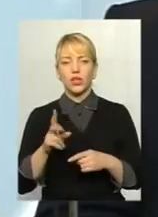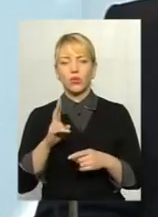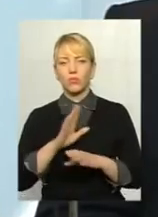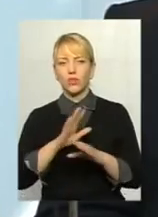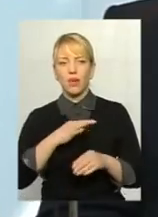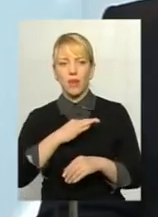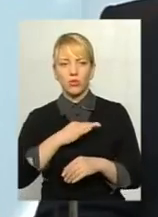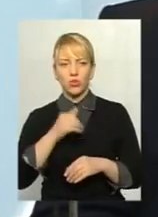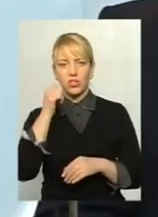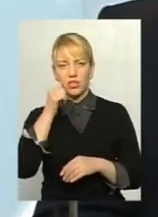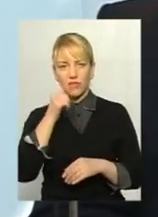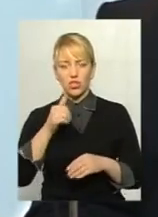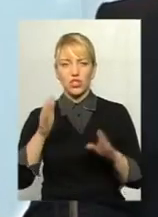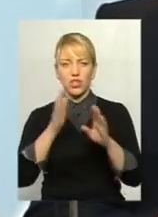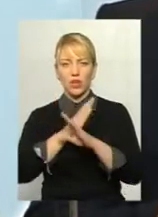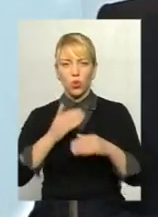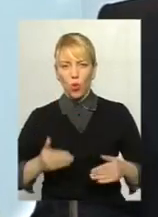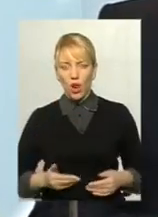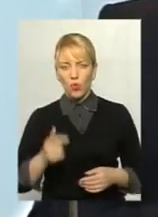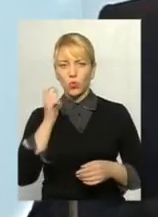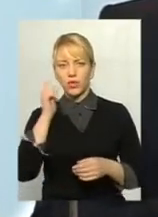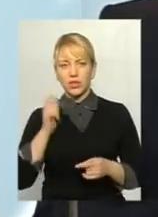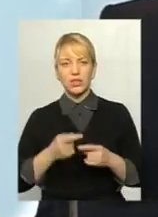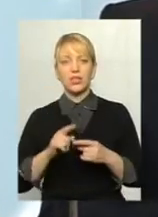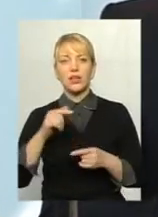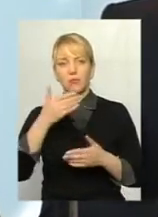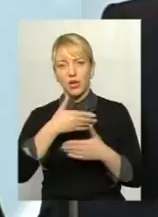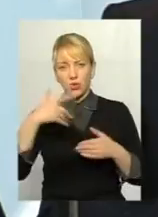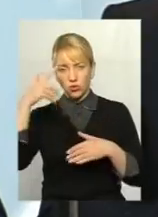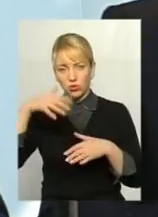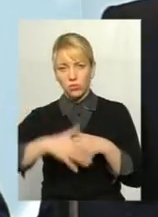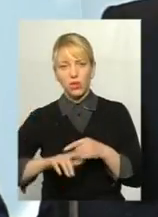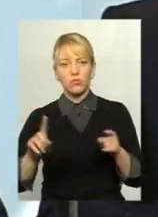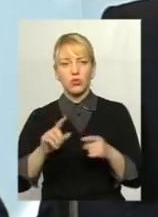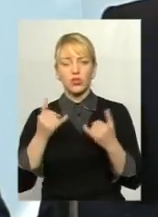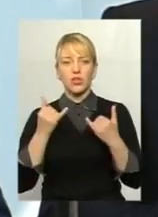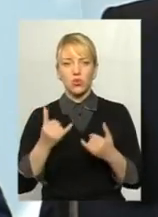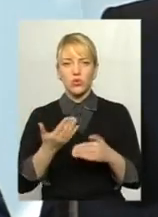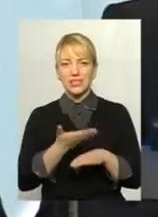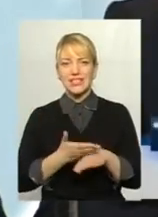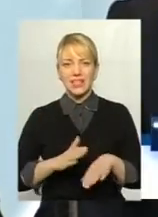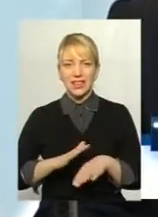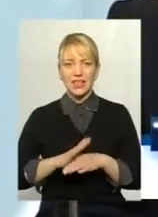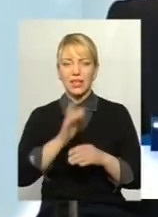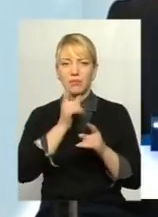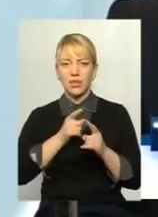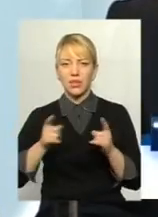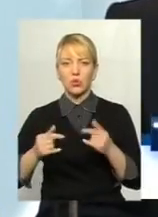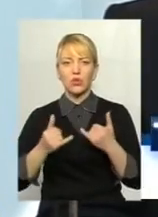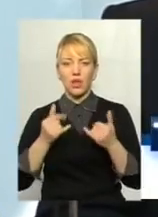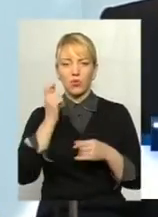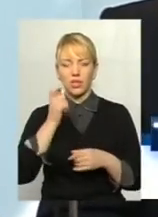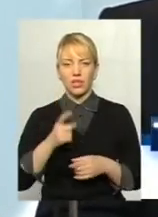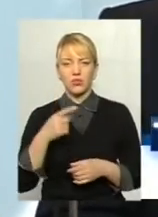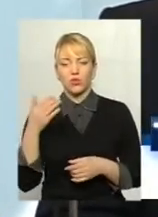доля України. Ми розуміємо, що сьогодні настільки складний період для України. З однієї сторони йде війна.